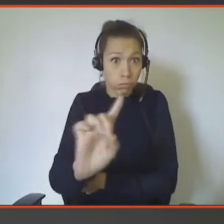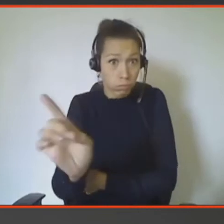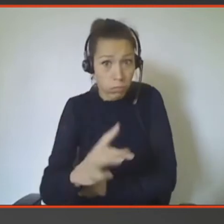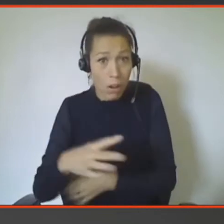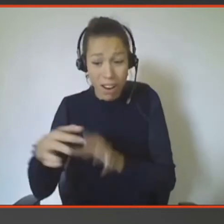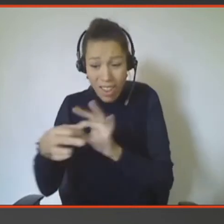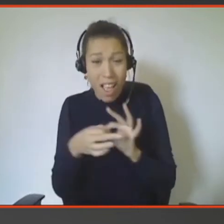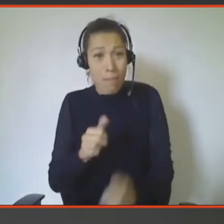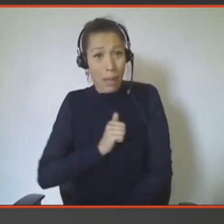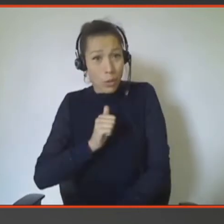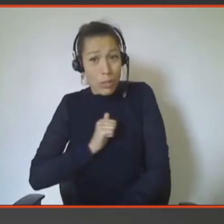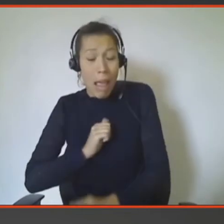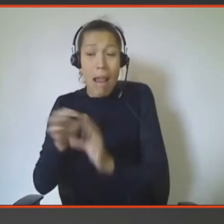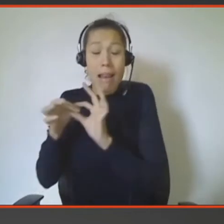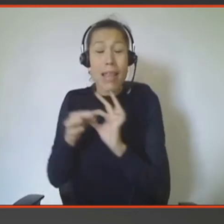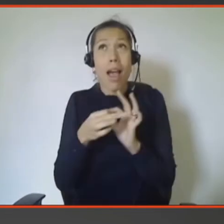des marques de réparation.